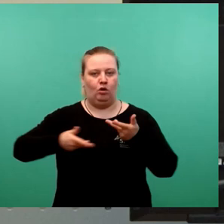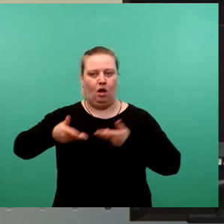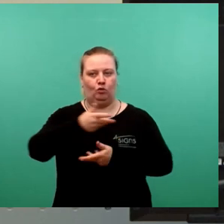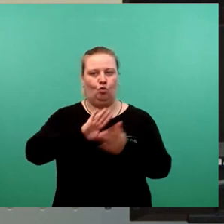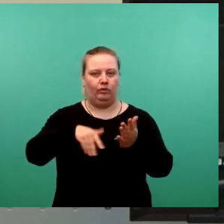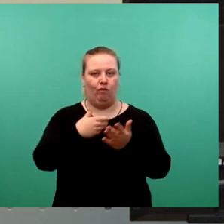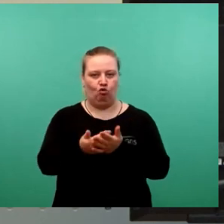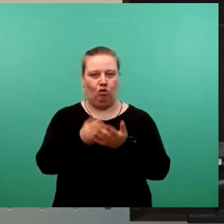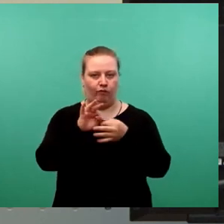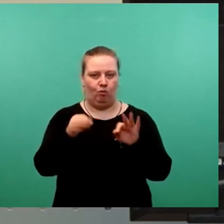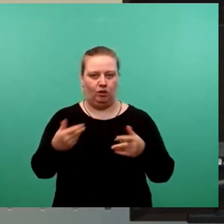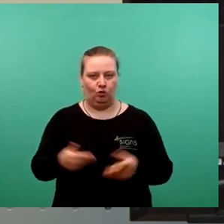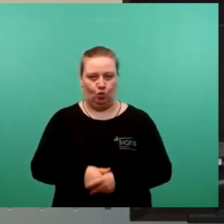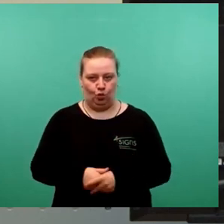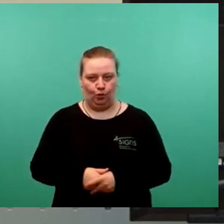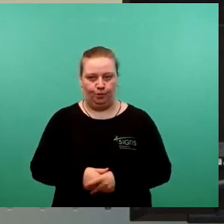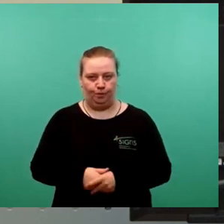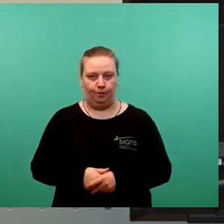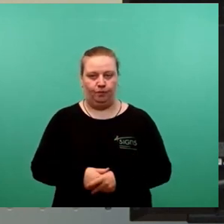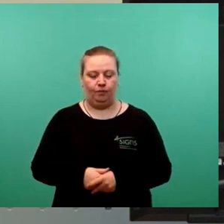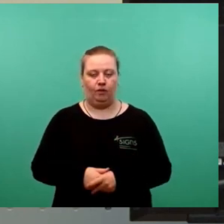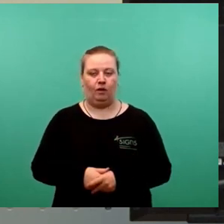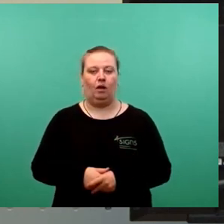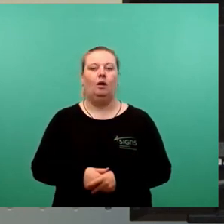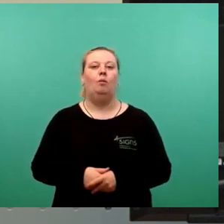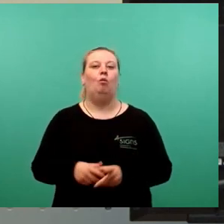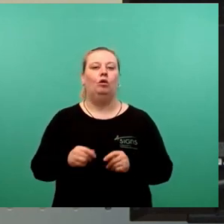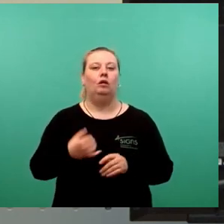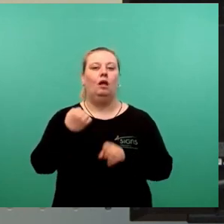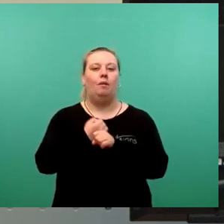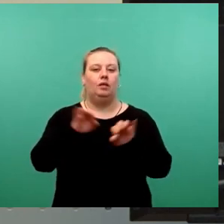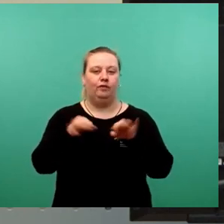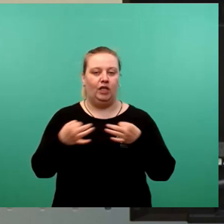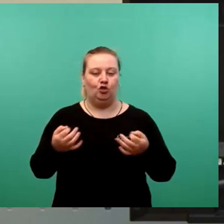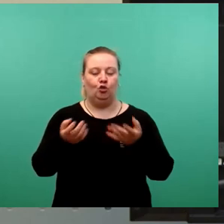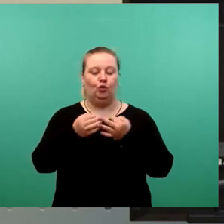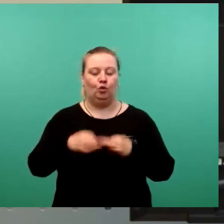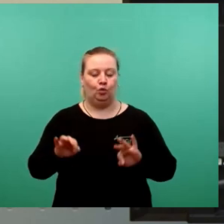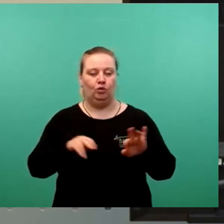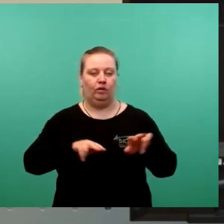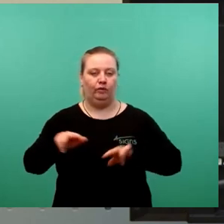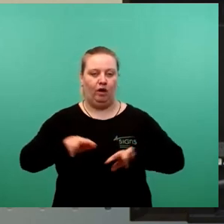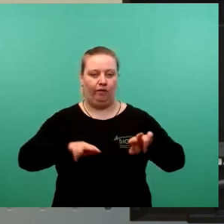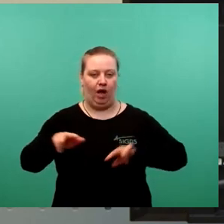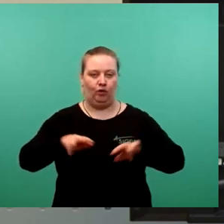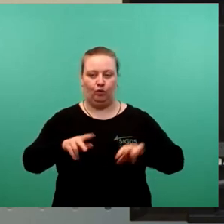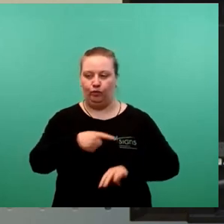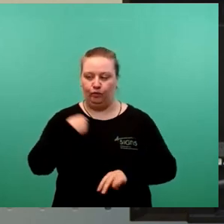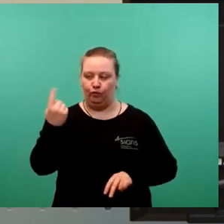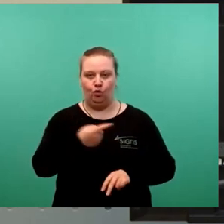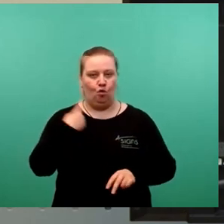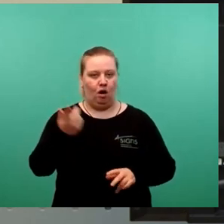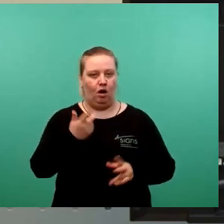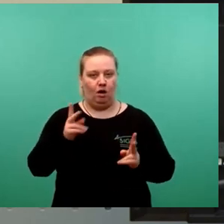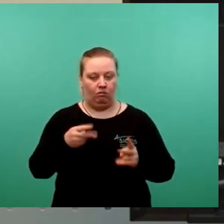formuliert hat. Und Zitat weiter, eine arbeitsfähige und gut funktionierende Verwaltung ist für uns als Exzellenzuniversität